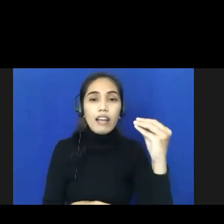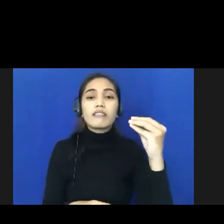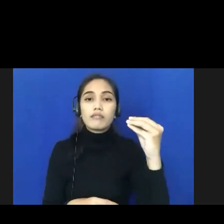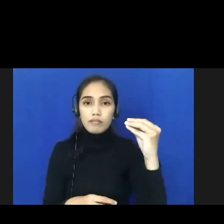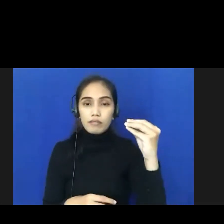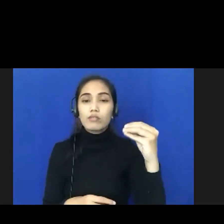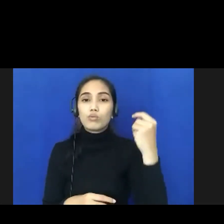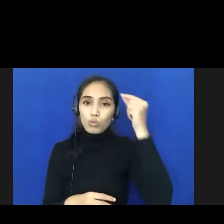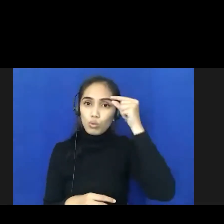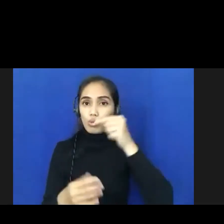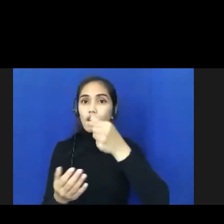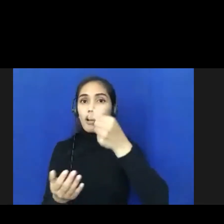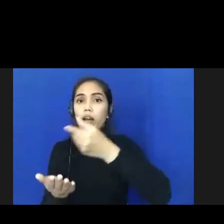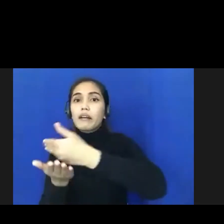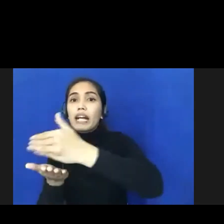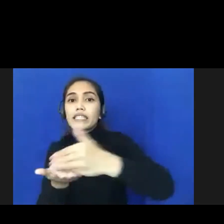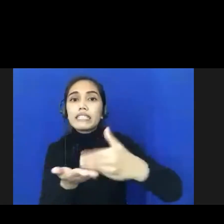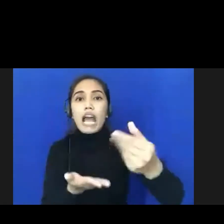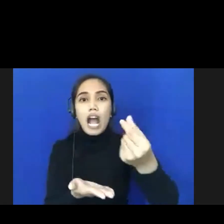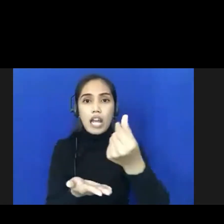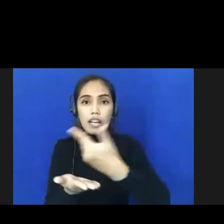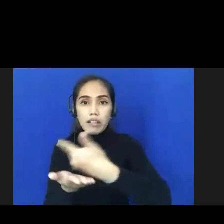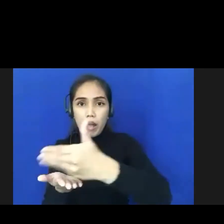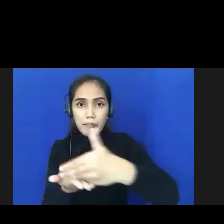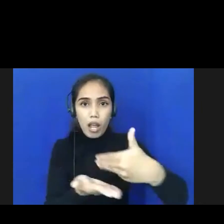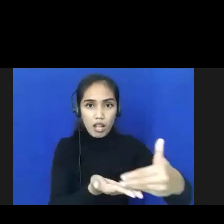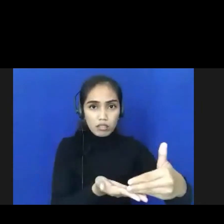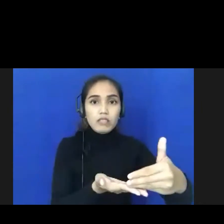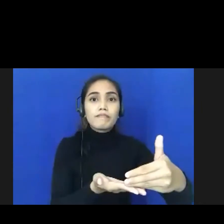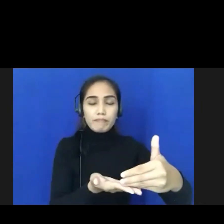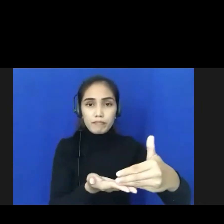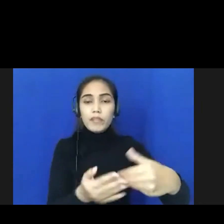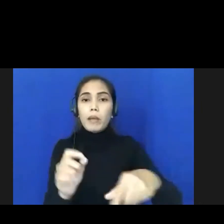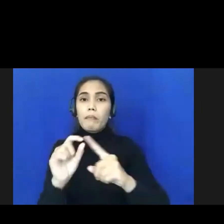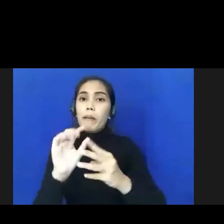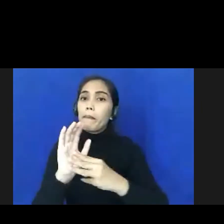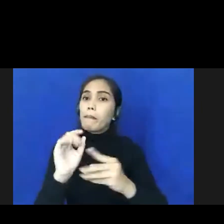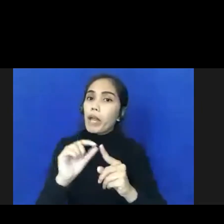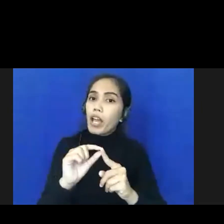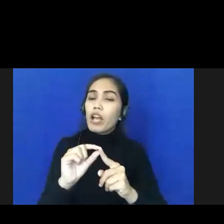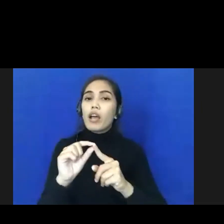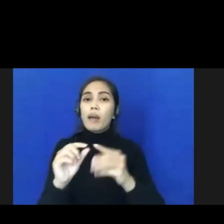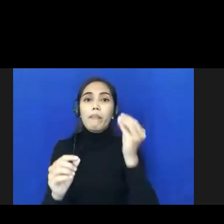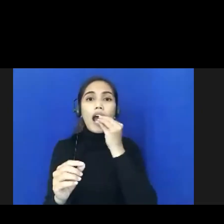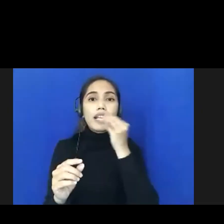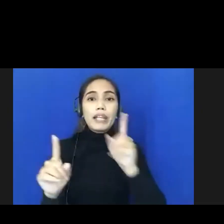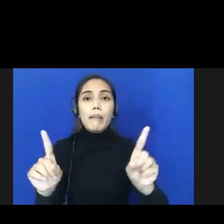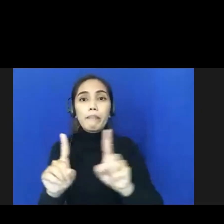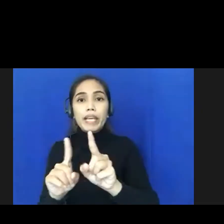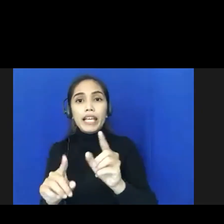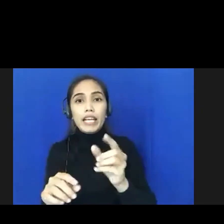menganggarkan katakanlah seperti PMT kemudian dengan memberikan